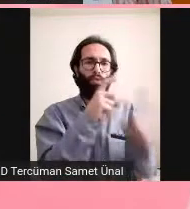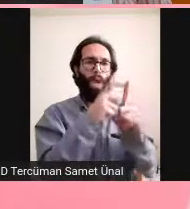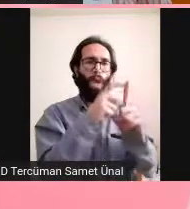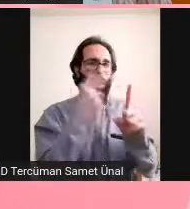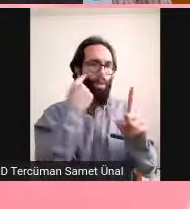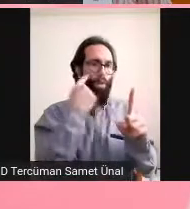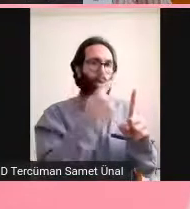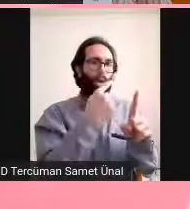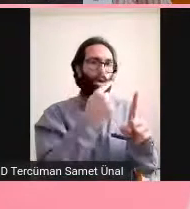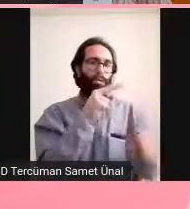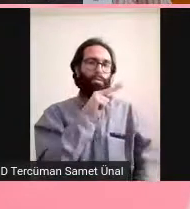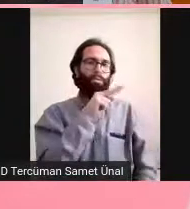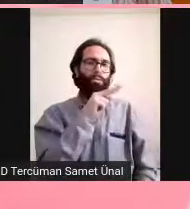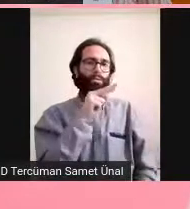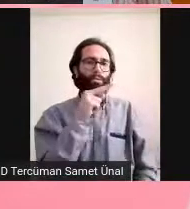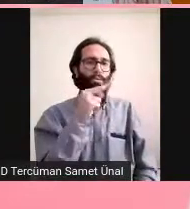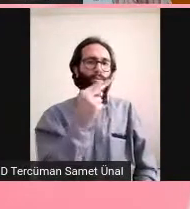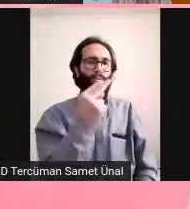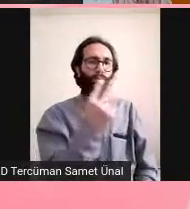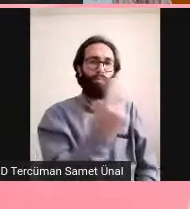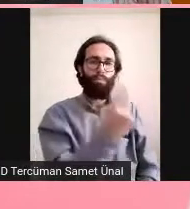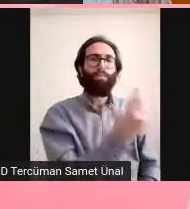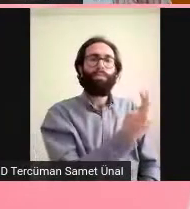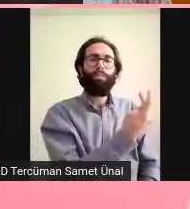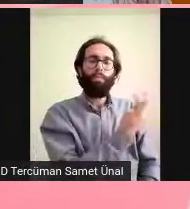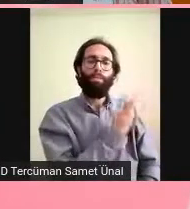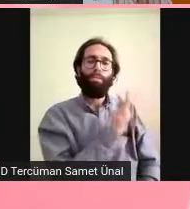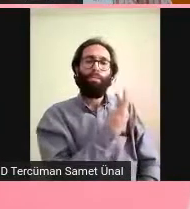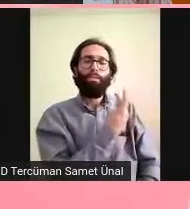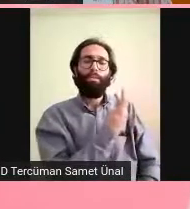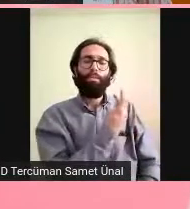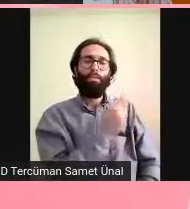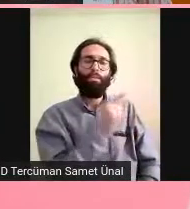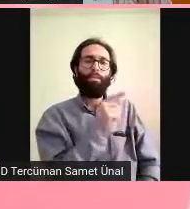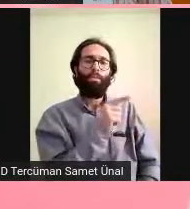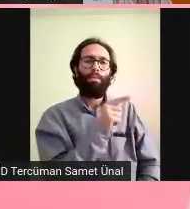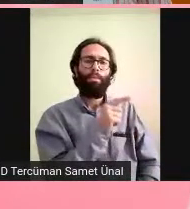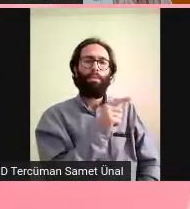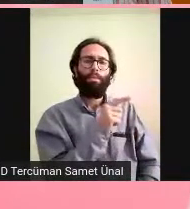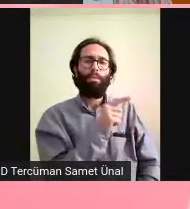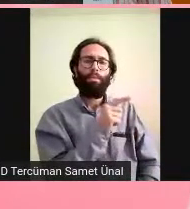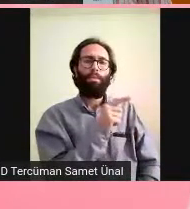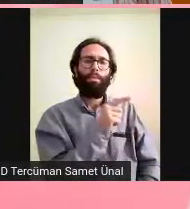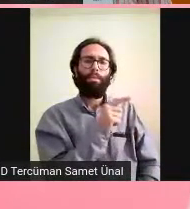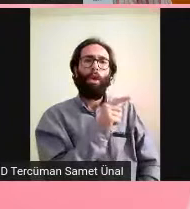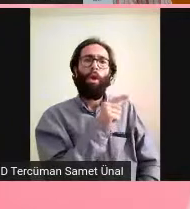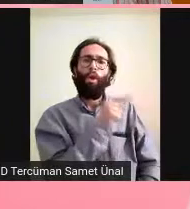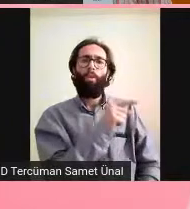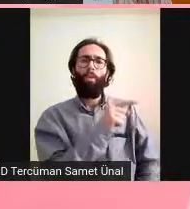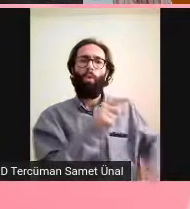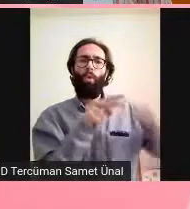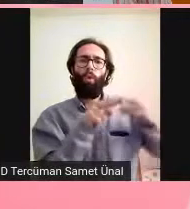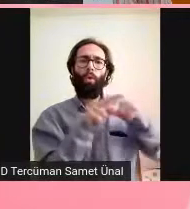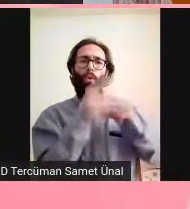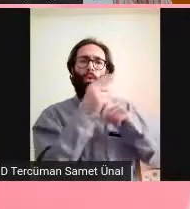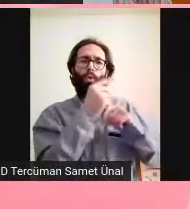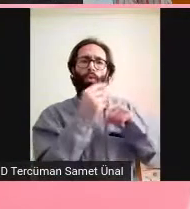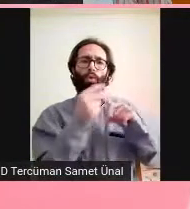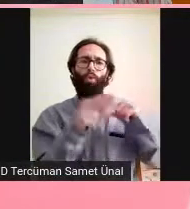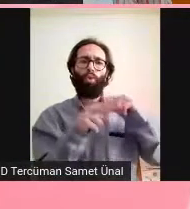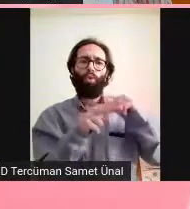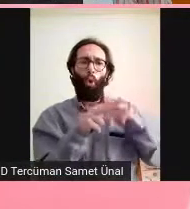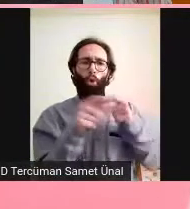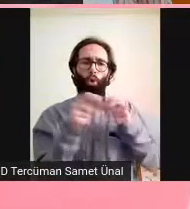asamploid demişler. Organoid dememişler de brain asamploid demişler. Kök hücrelerden alıp burada